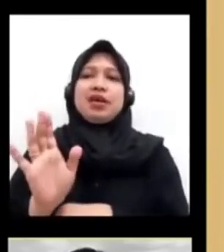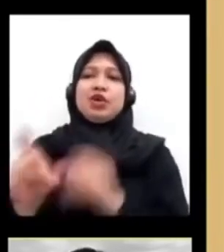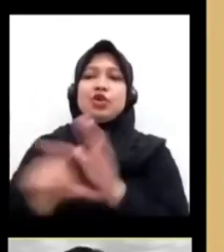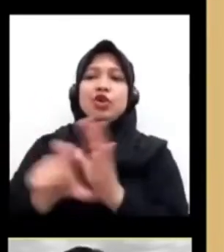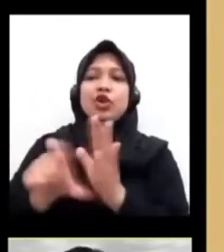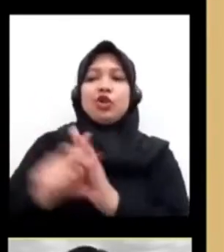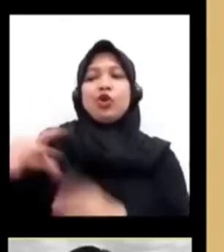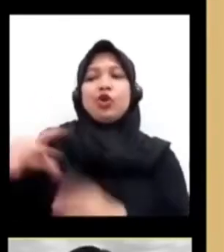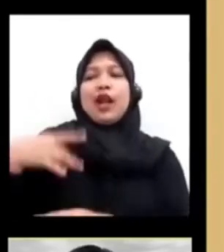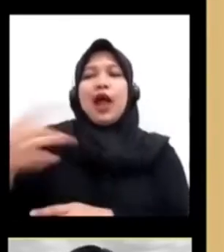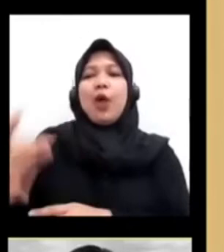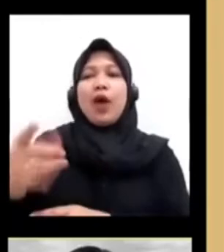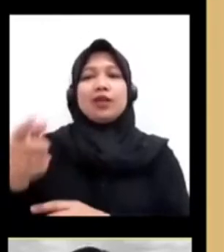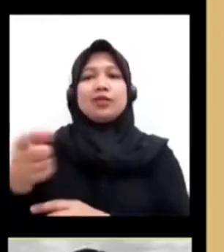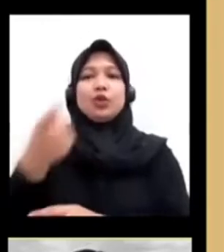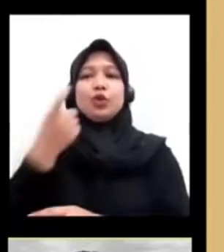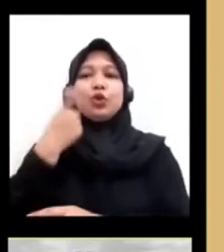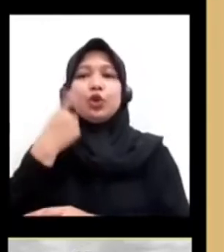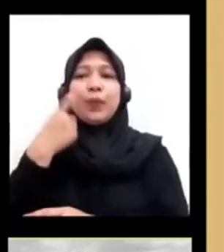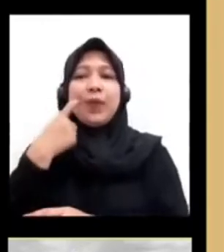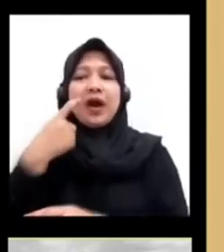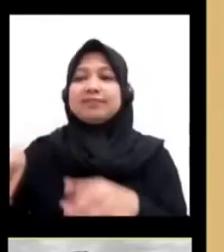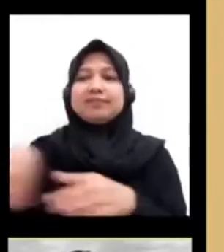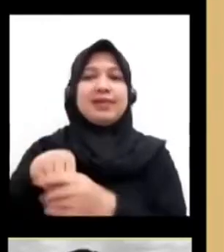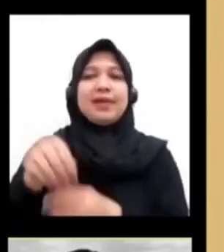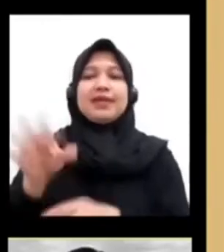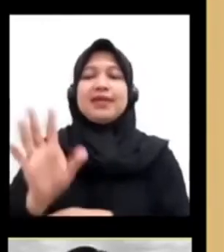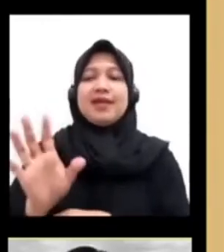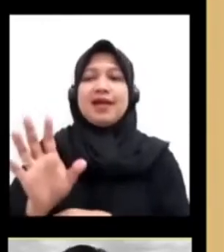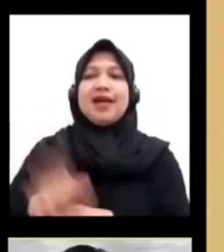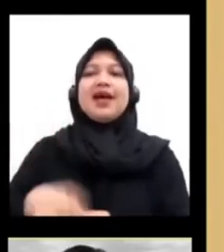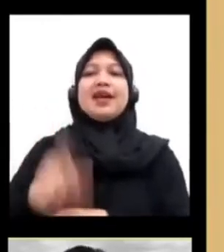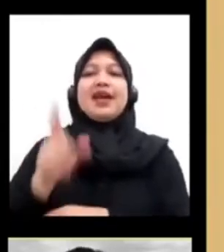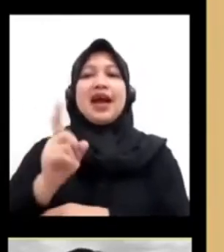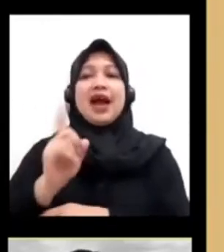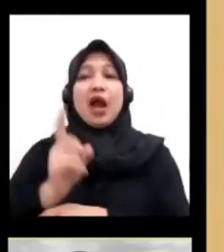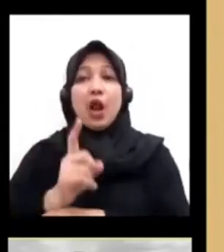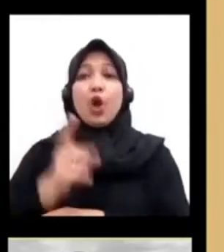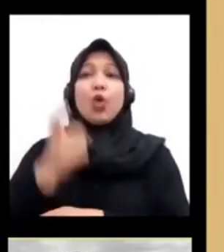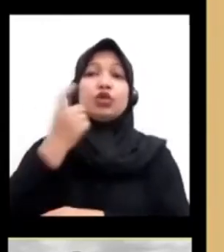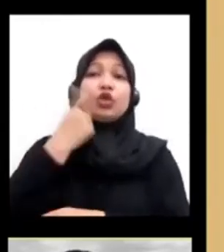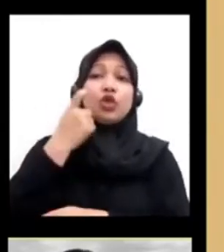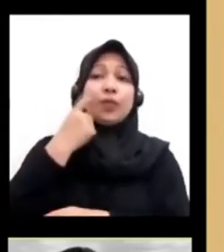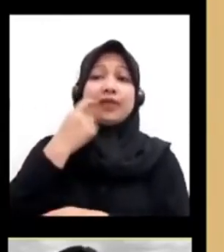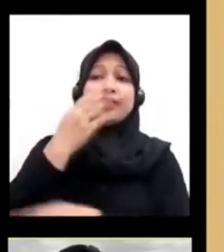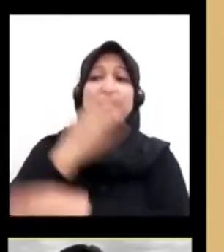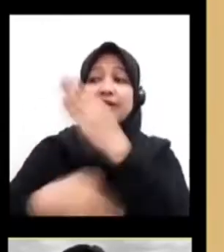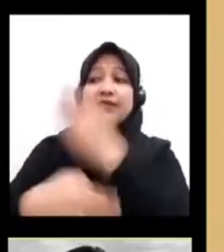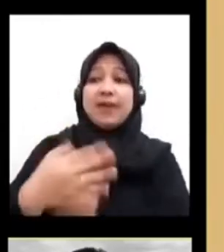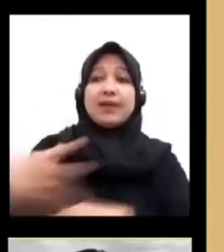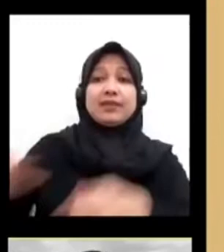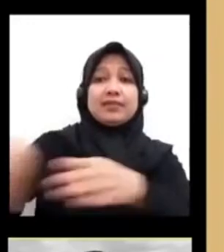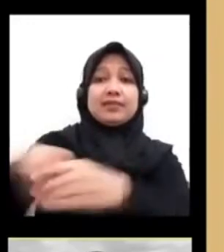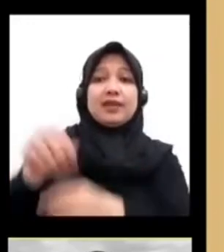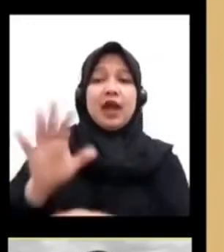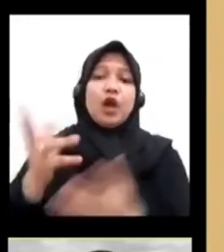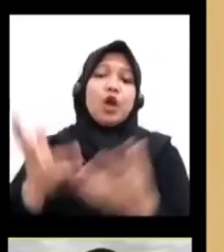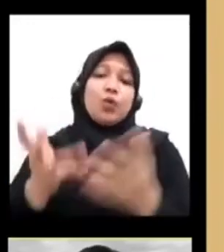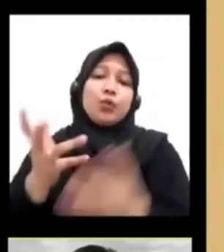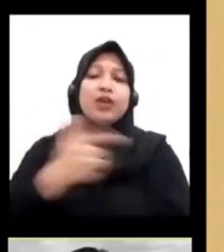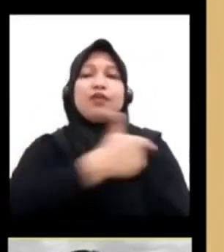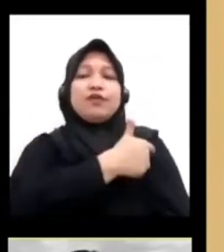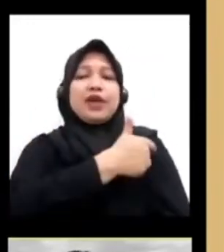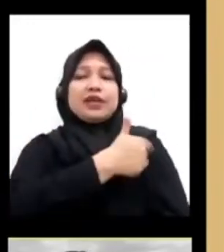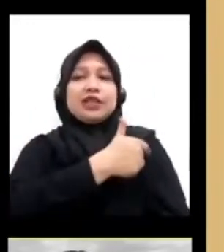Uji Coba Sehingga Kalau Uji Cobanya Tidak Melibatkan Difabel Walaupun Vaksin Itu Mungkin Sudah Dinyatakan